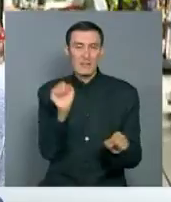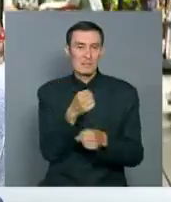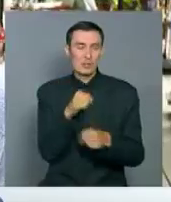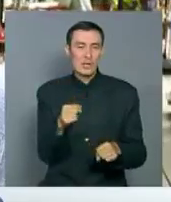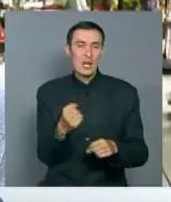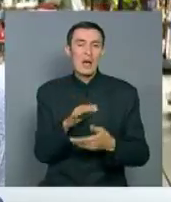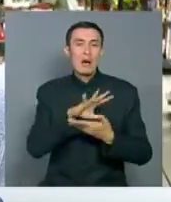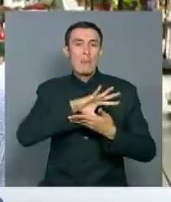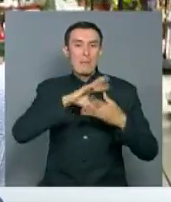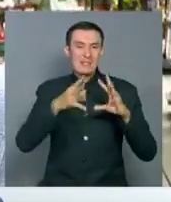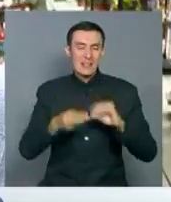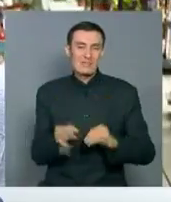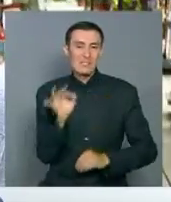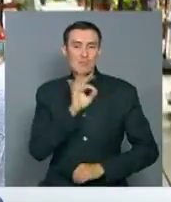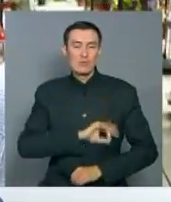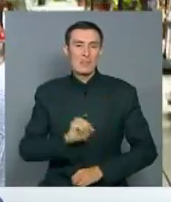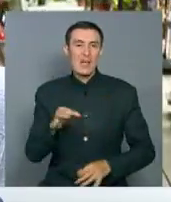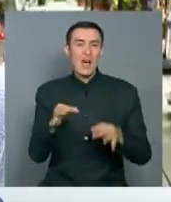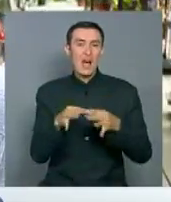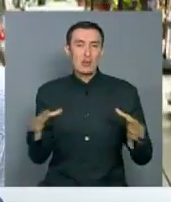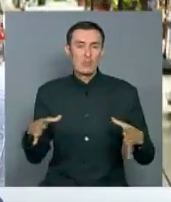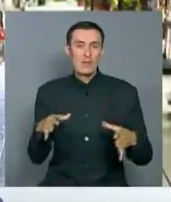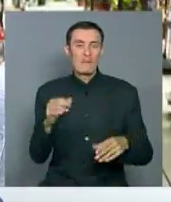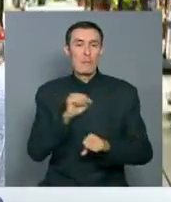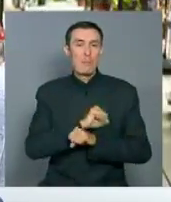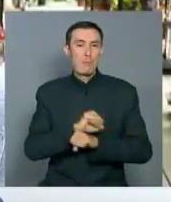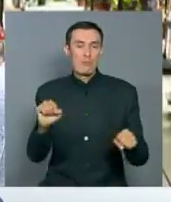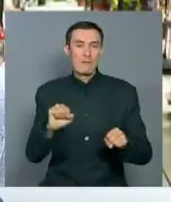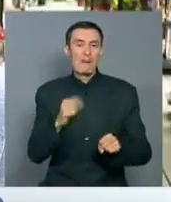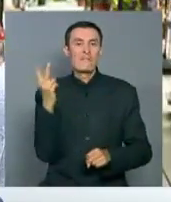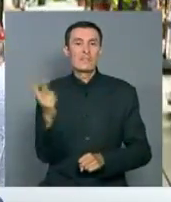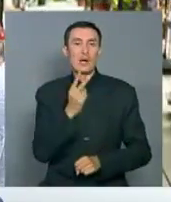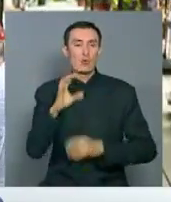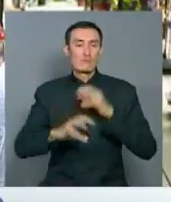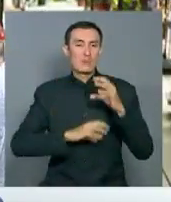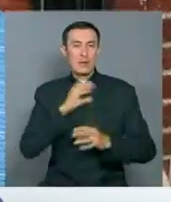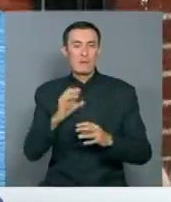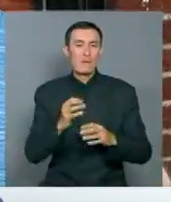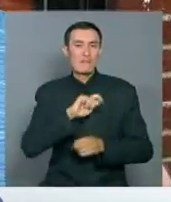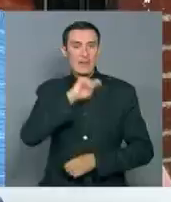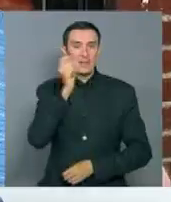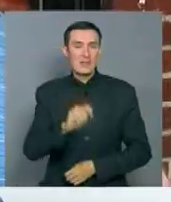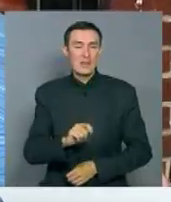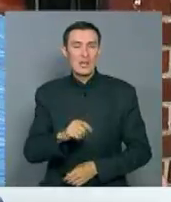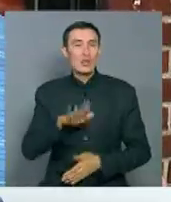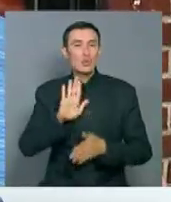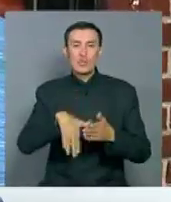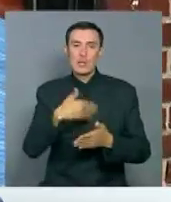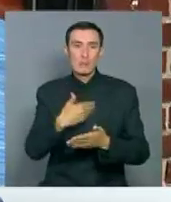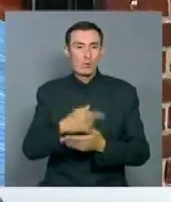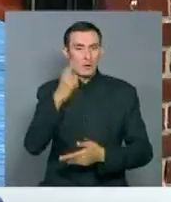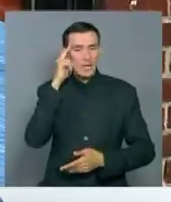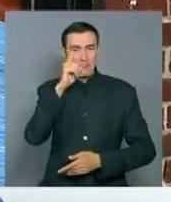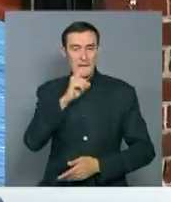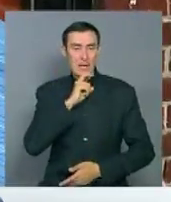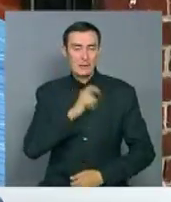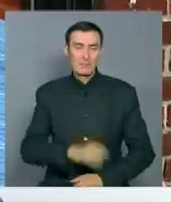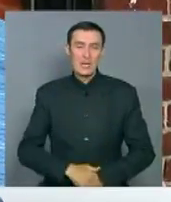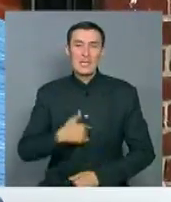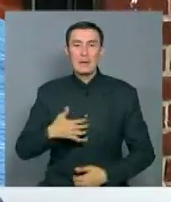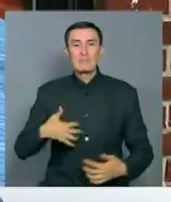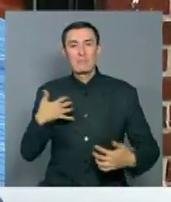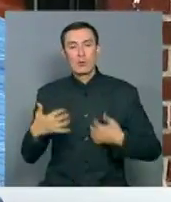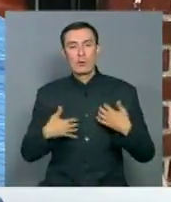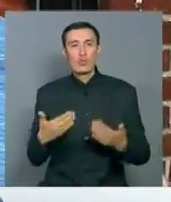Ужасные последствия использования ядерного оружия во Второй мировой войне до сих пор неосознаны. Я больше переживаю за